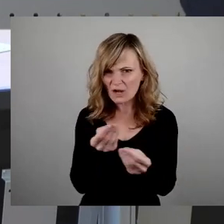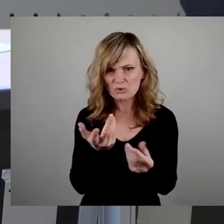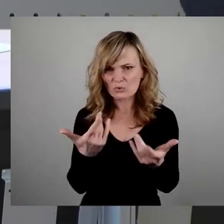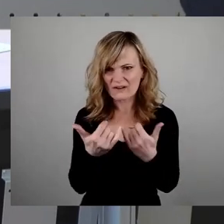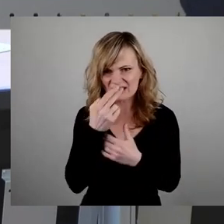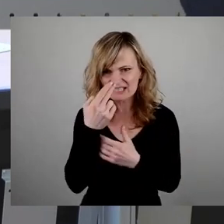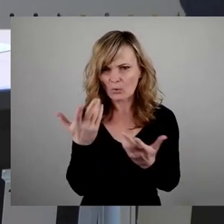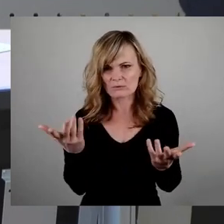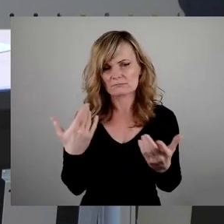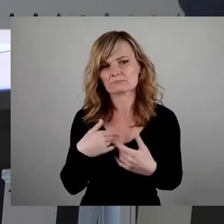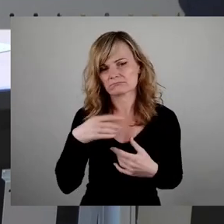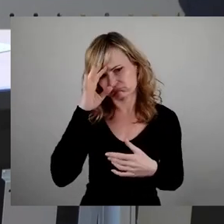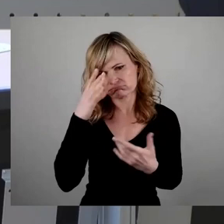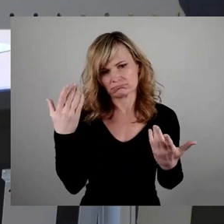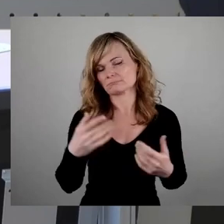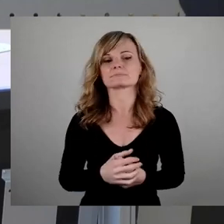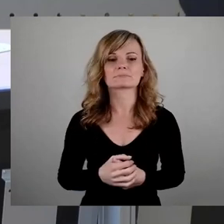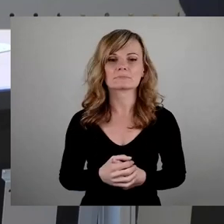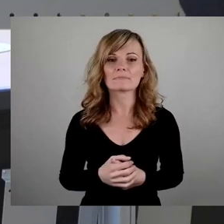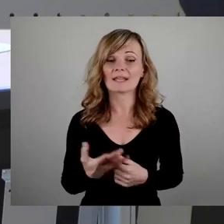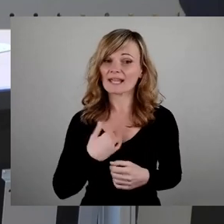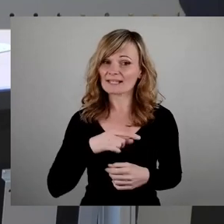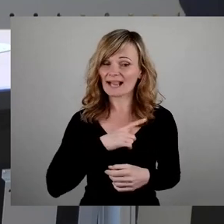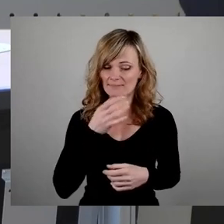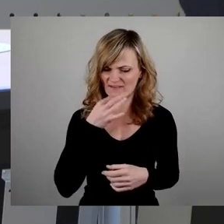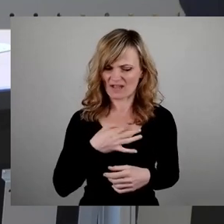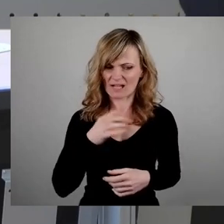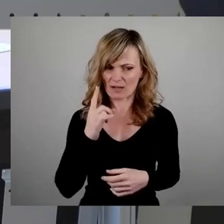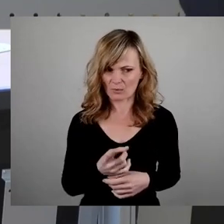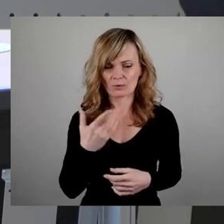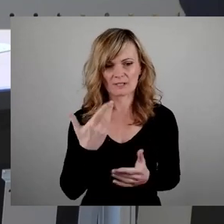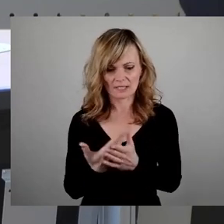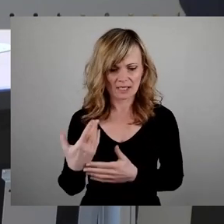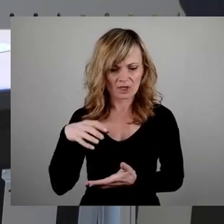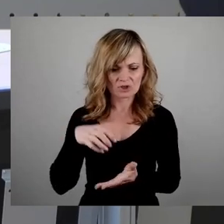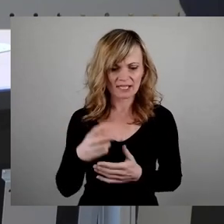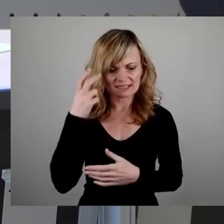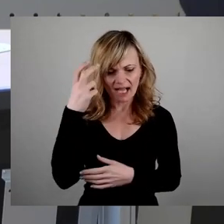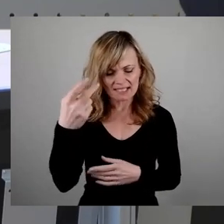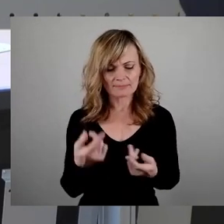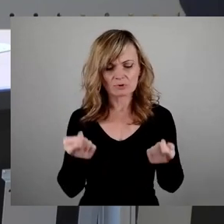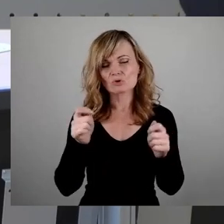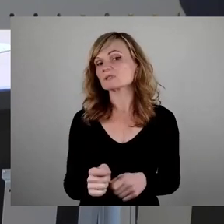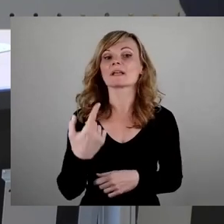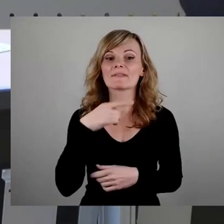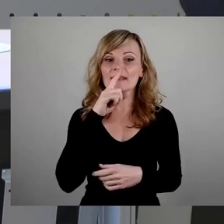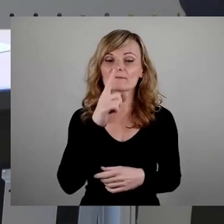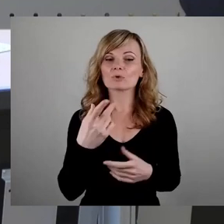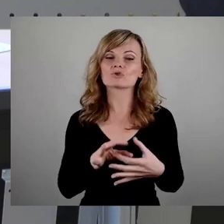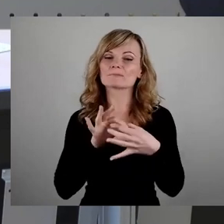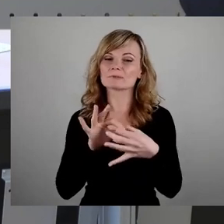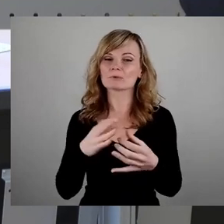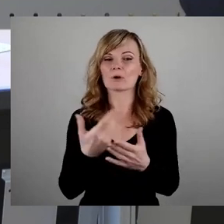Das wissen wir auch. Die Frage, die ich mir allerdings auch stelle ist, wir haben diese Stadtratsbeschlüsse, wenn man sich darauf beziehen will, die sind aus dem Jahr